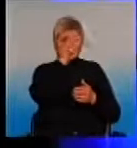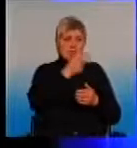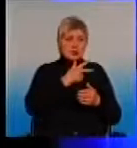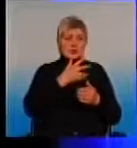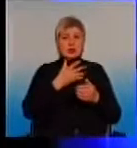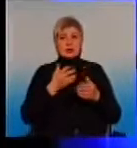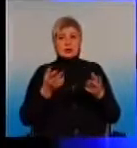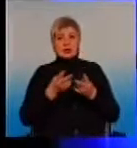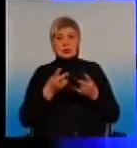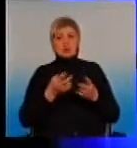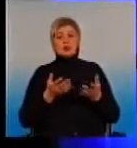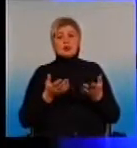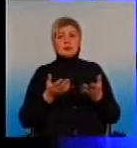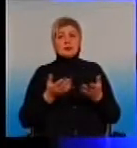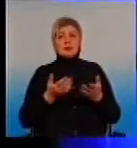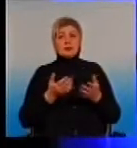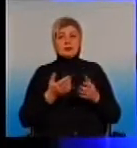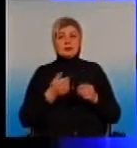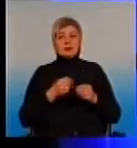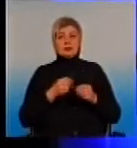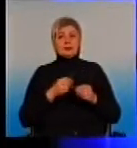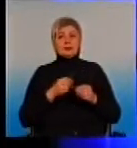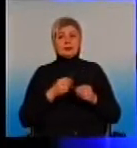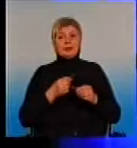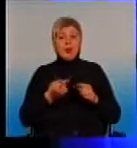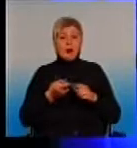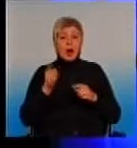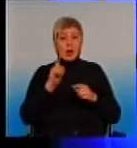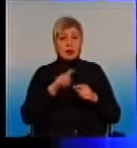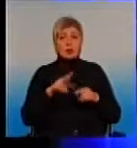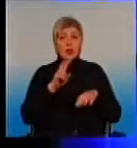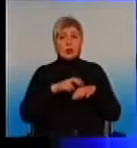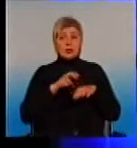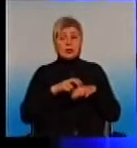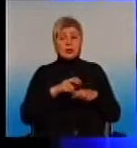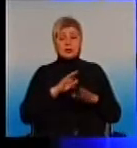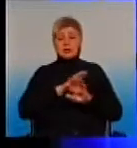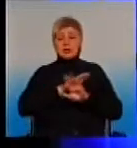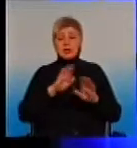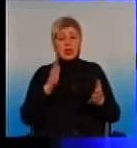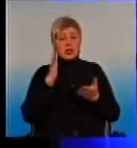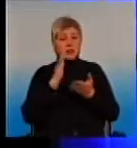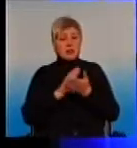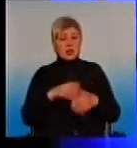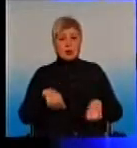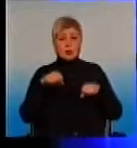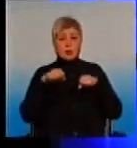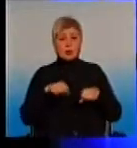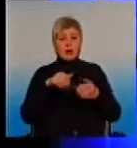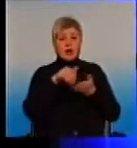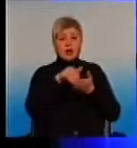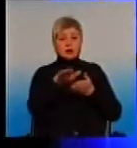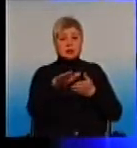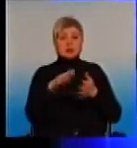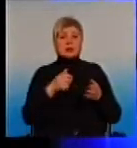І то, це дуже оптимистичні цифри при быстрому інтернеті. Тому доктора не має права відказувати пацієнтам, тобто, обращайтесь в